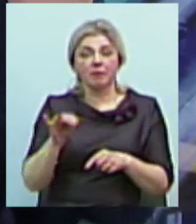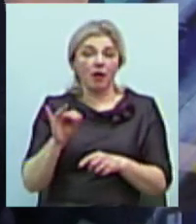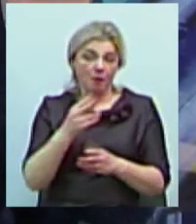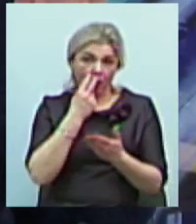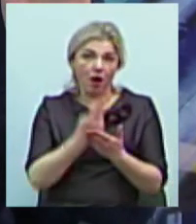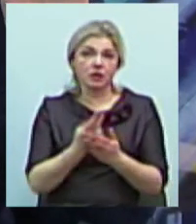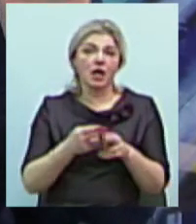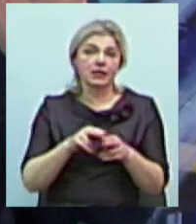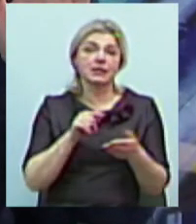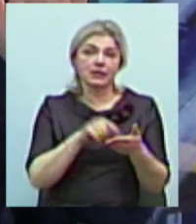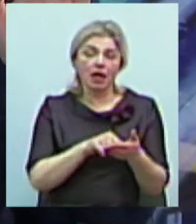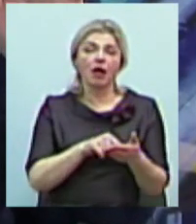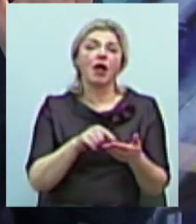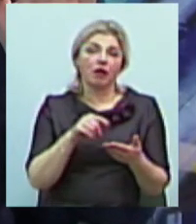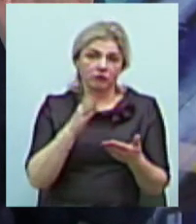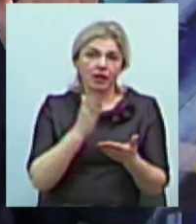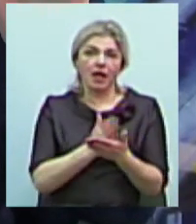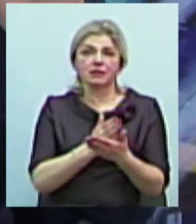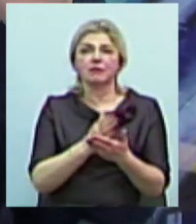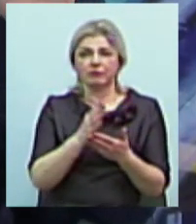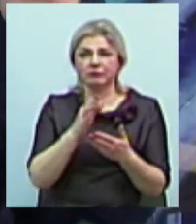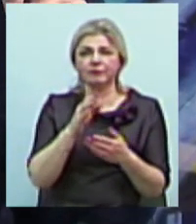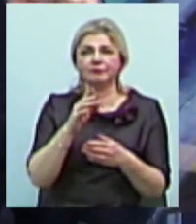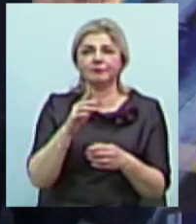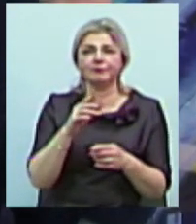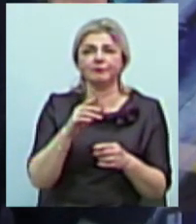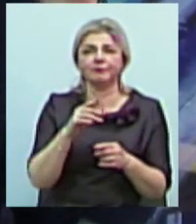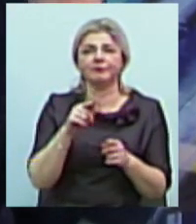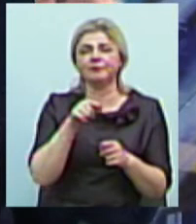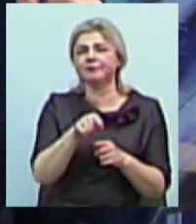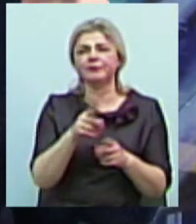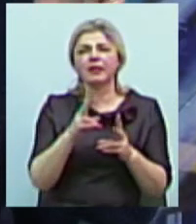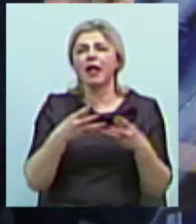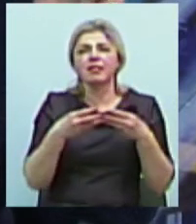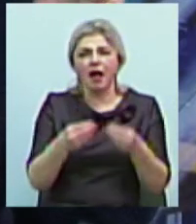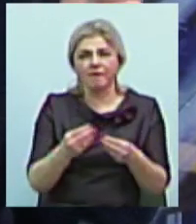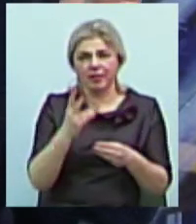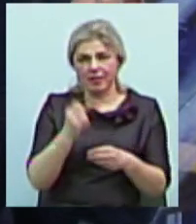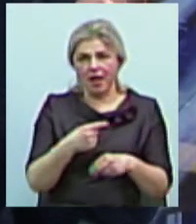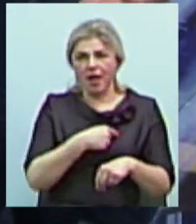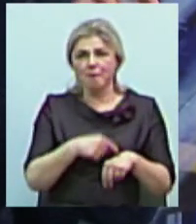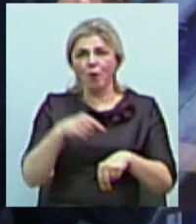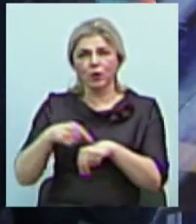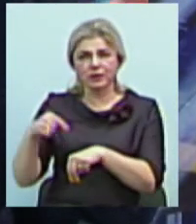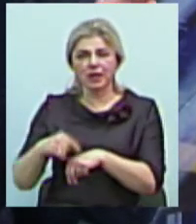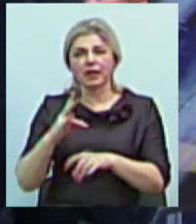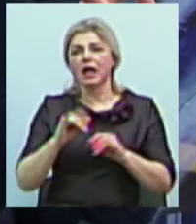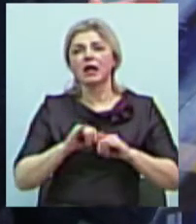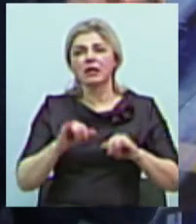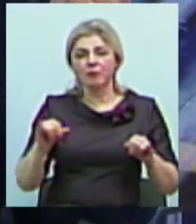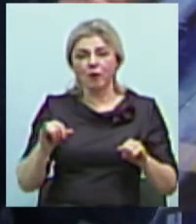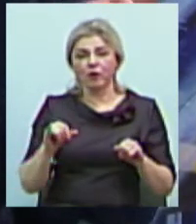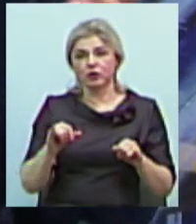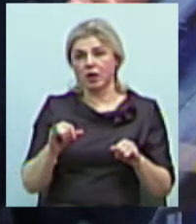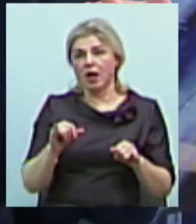досить нейтральним. Тобто нейтральний – це не давлять на емоції, не розповсюджують на підтверджені дані